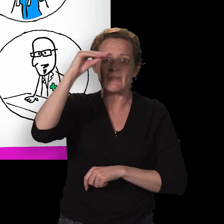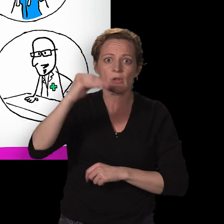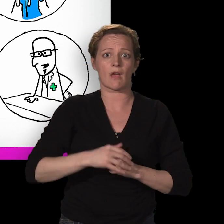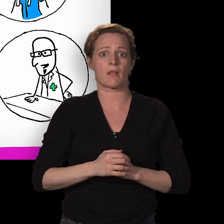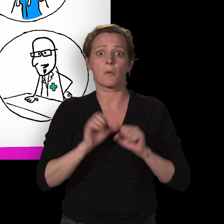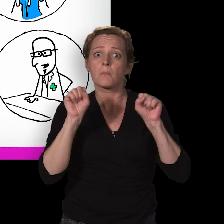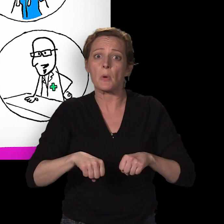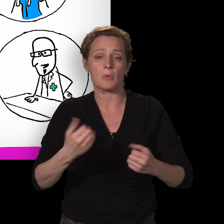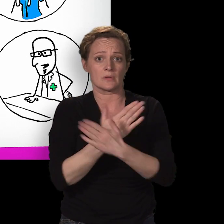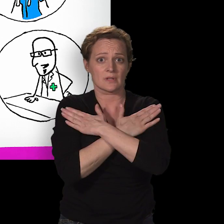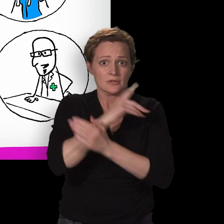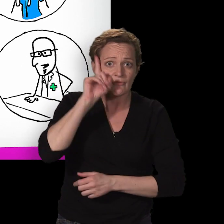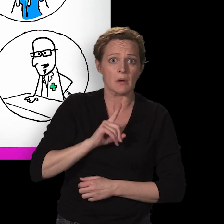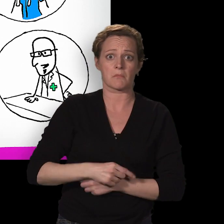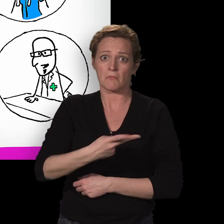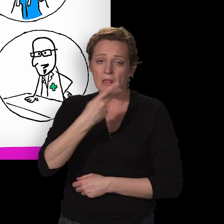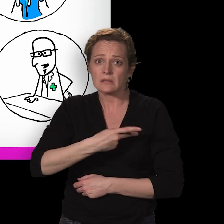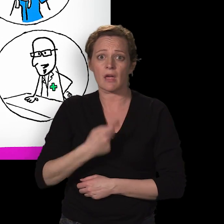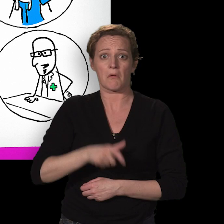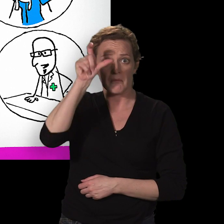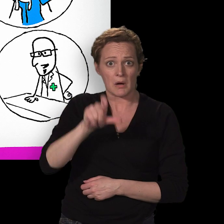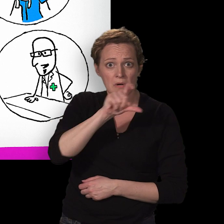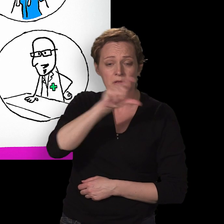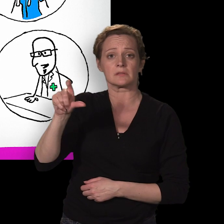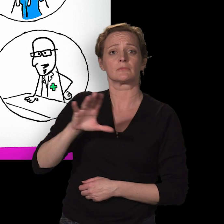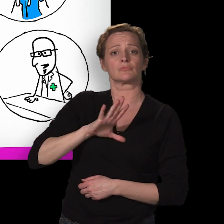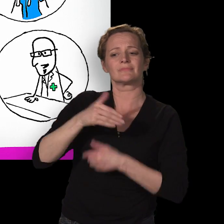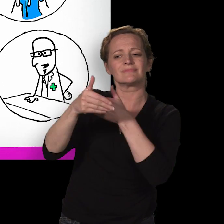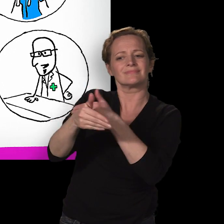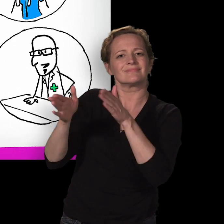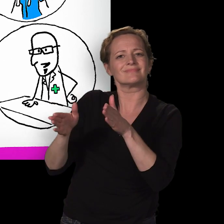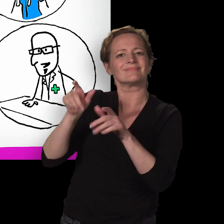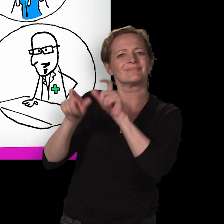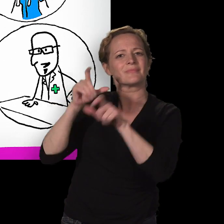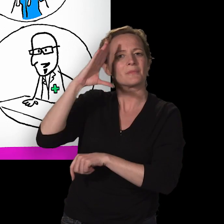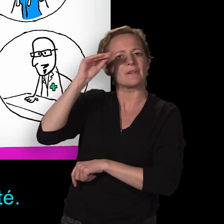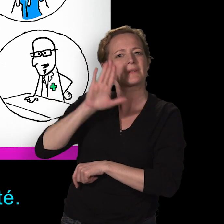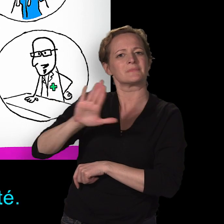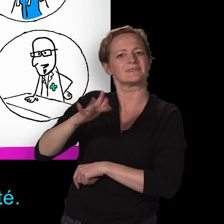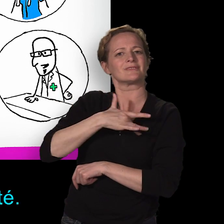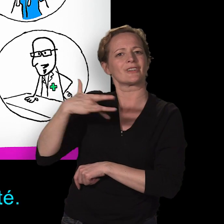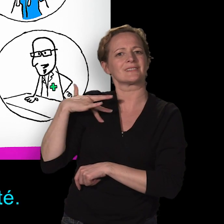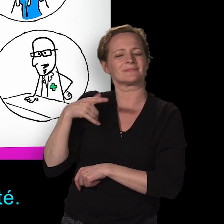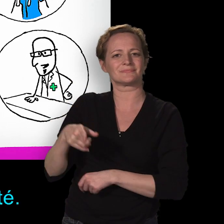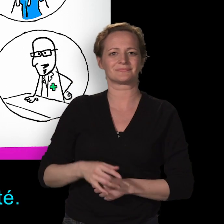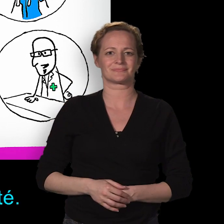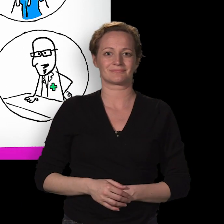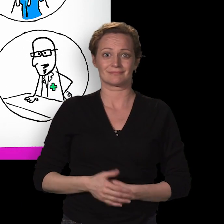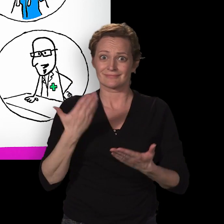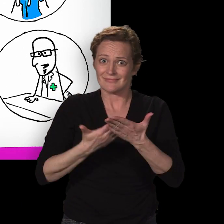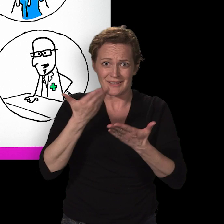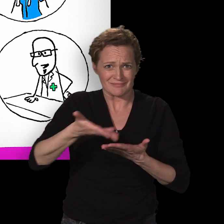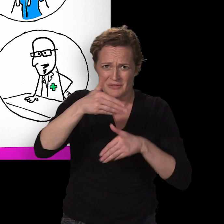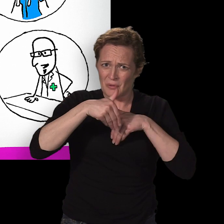des professionnels. Vous pouvez vous faire aider par une sage-femme, un médecin, un pharmacien ou d'autres professionnels de santé.